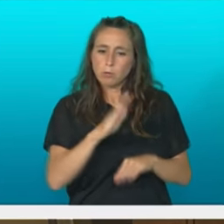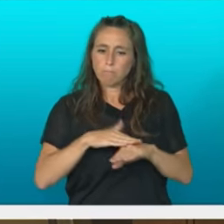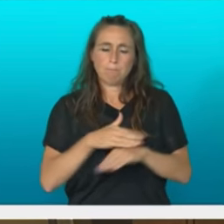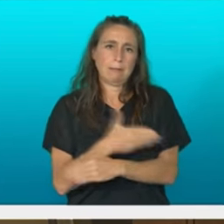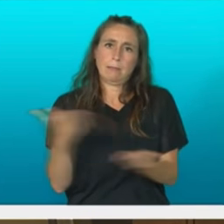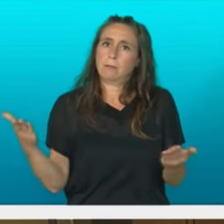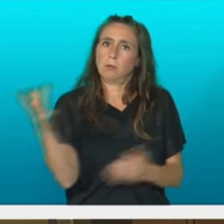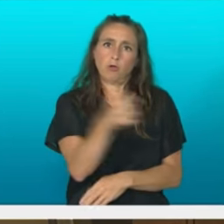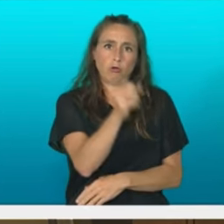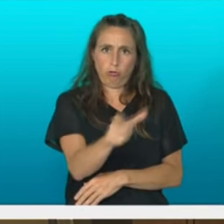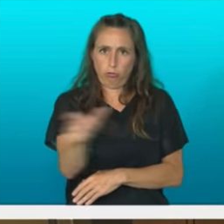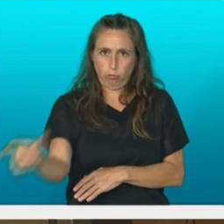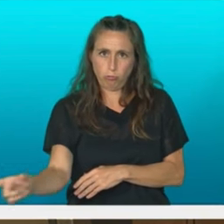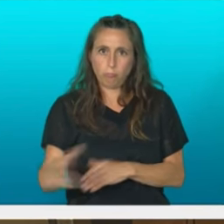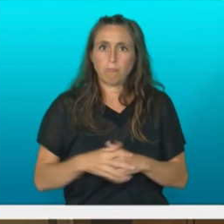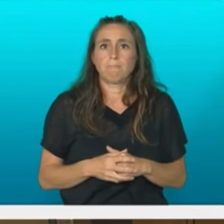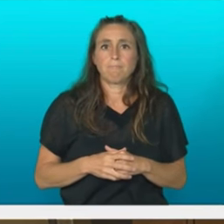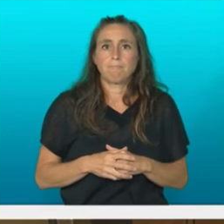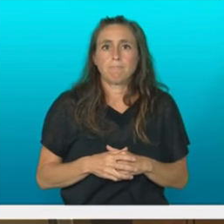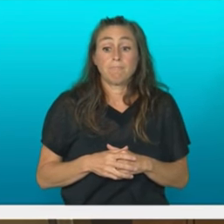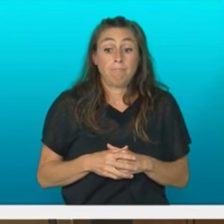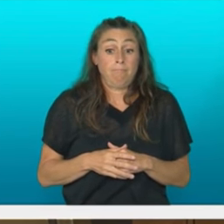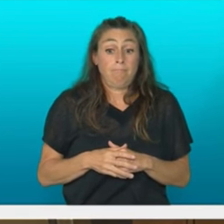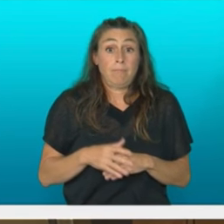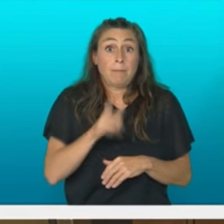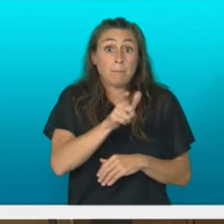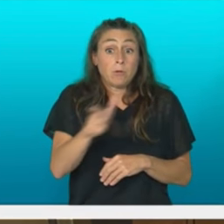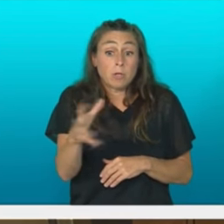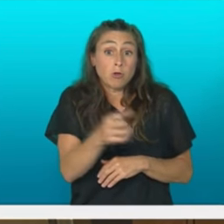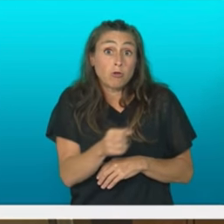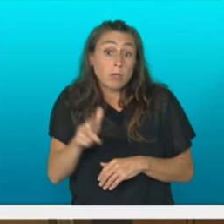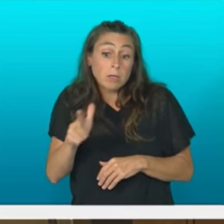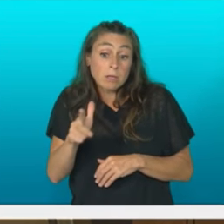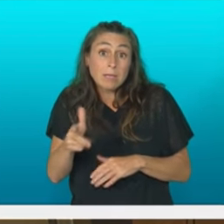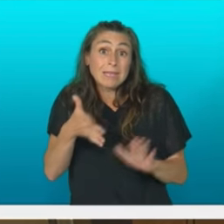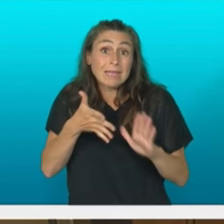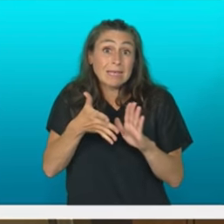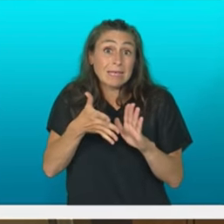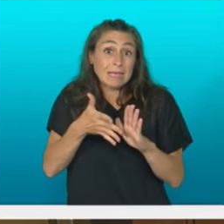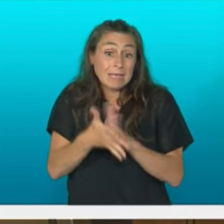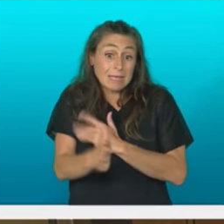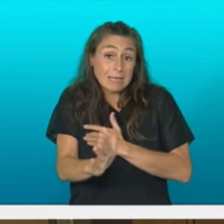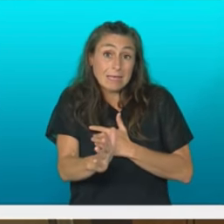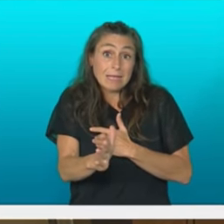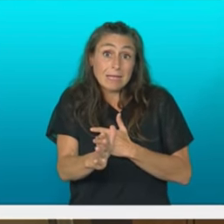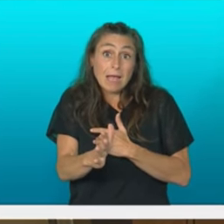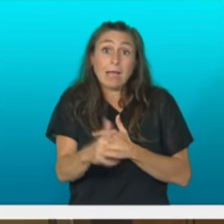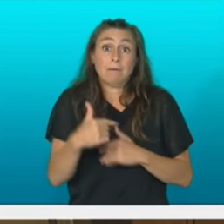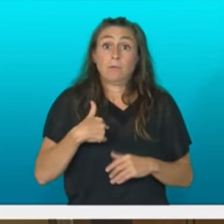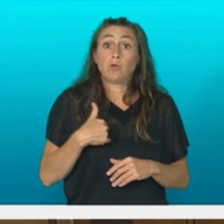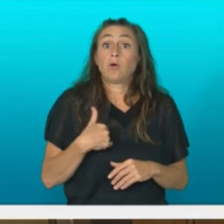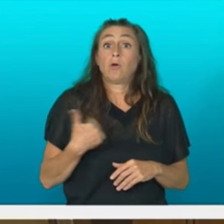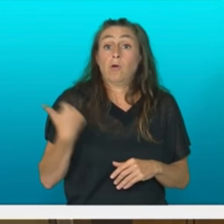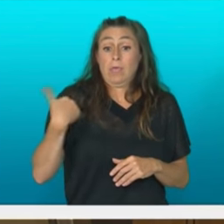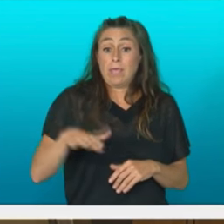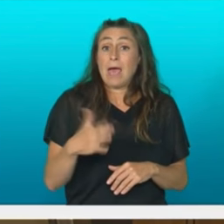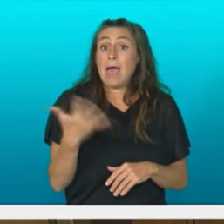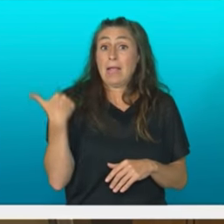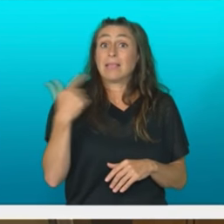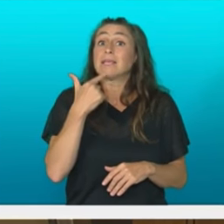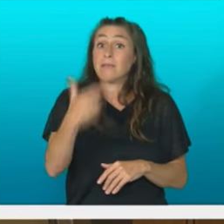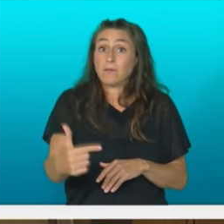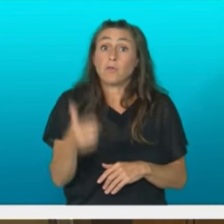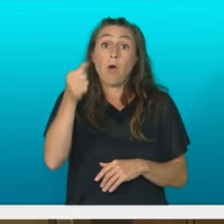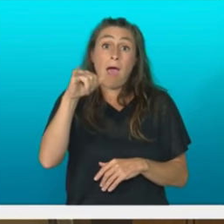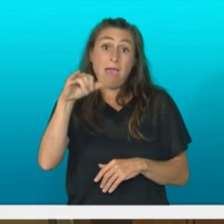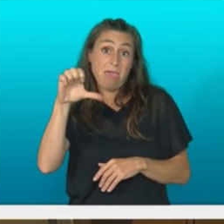Eta pertsona guztientzako eskubide zari naizela, aipatu nahi dut, lehen aipatu den bezala, lasterbeteko dirila amarrurte, aieteko bake